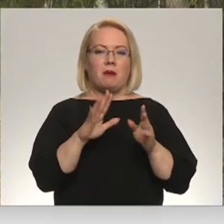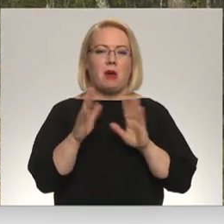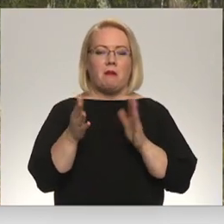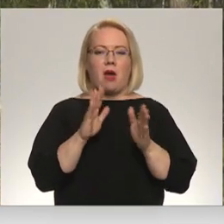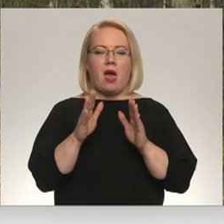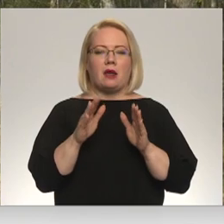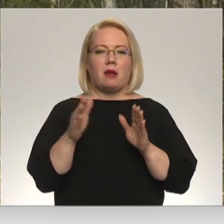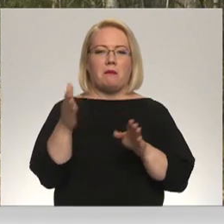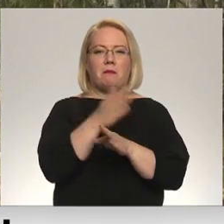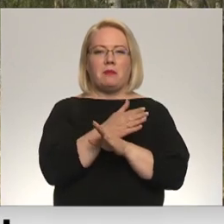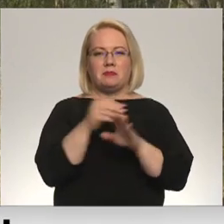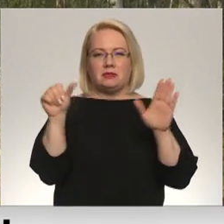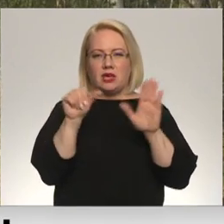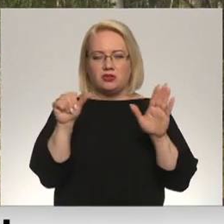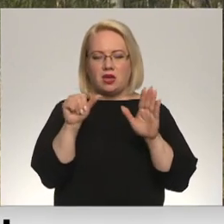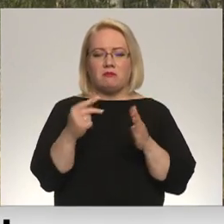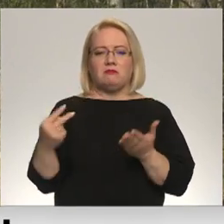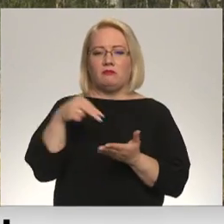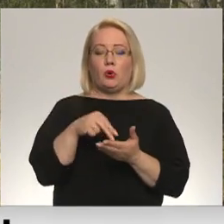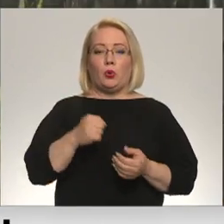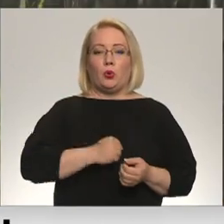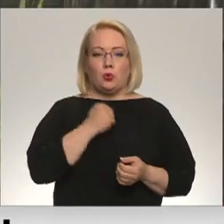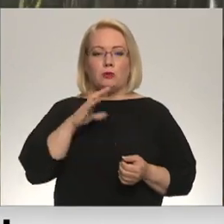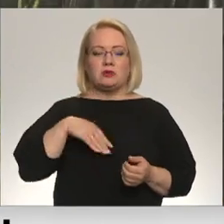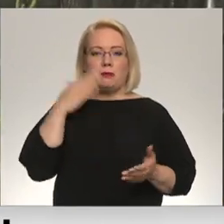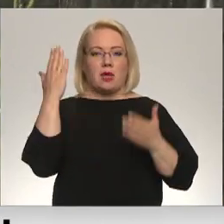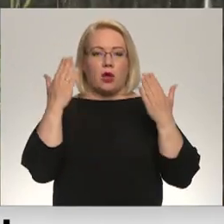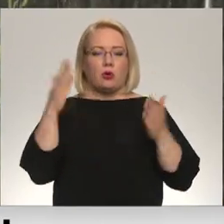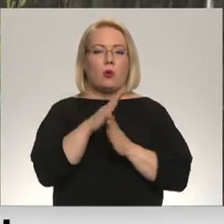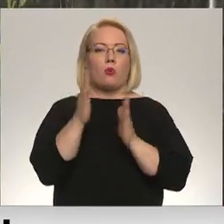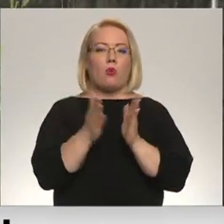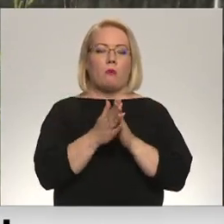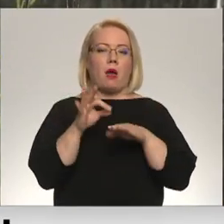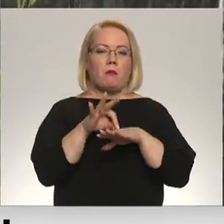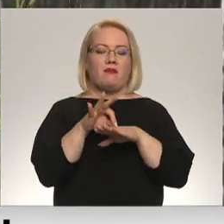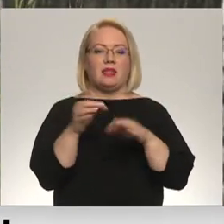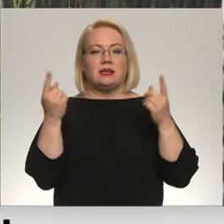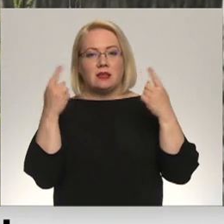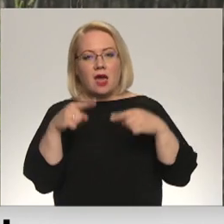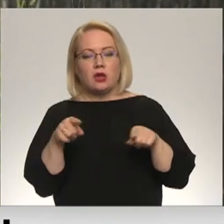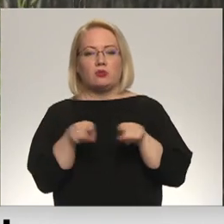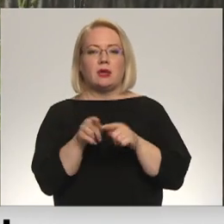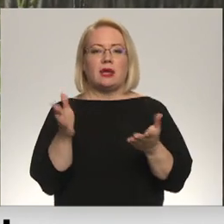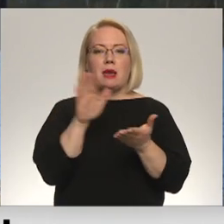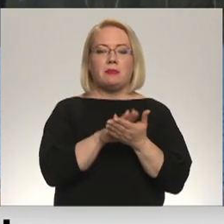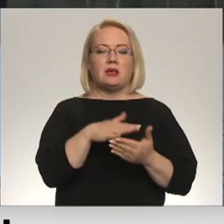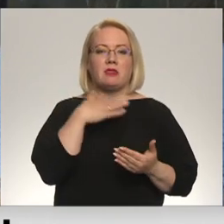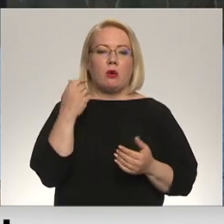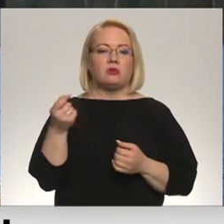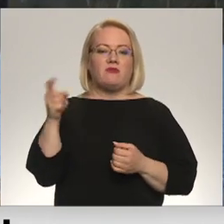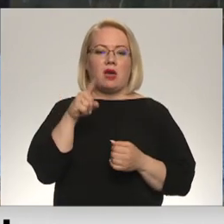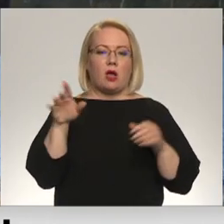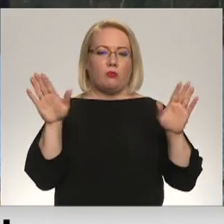Piecelties ir grūti, bet pēc tam ir jautri. Ja tas ir kopā pavadīts laiks, var arī iepazīt daudz vairāk putnus.